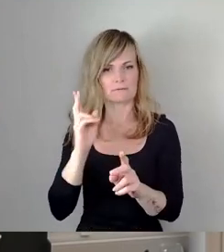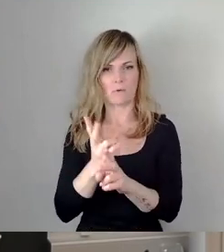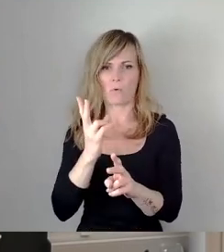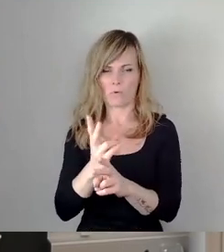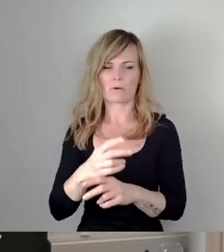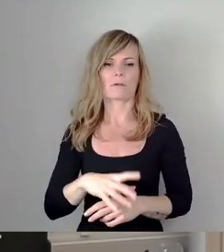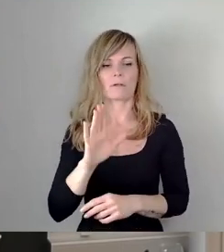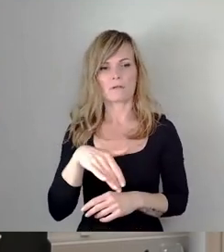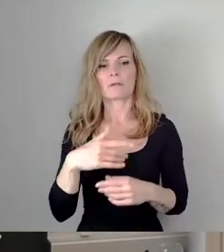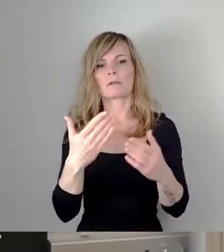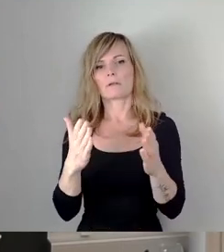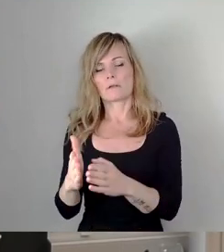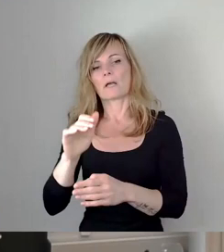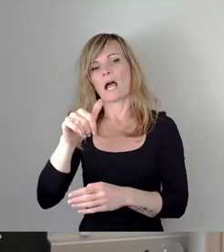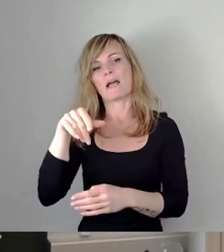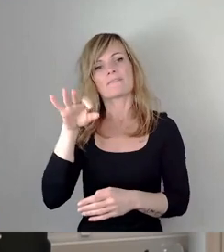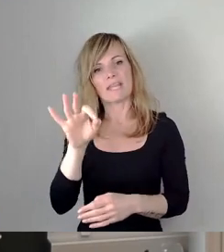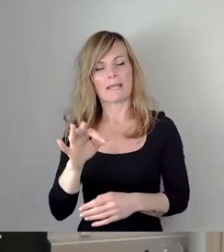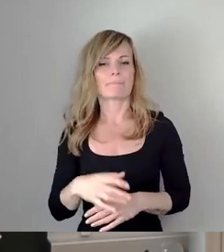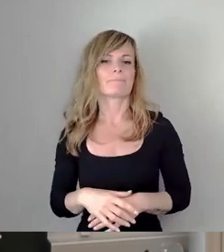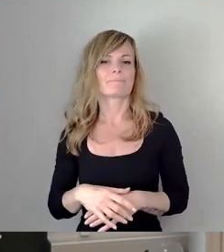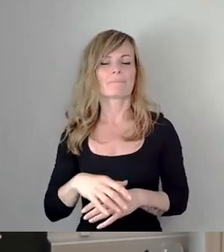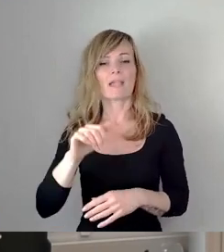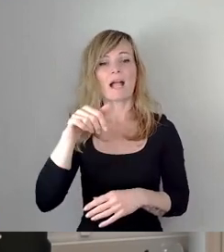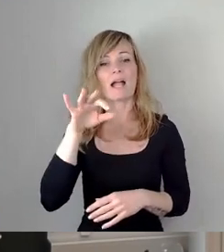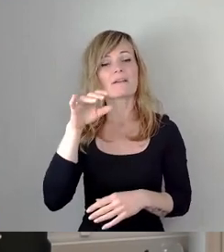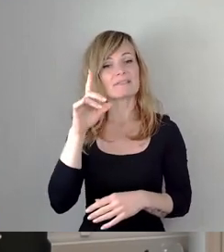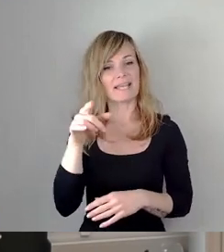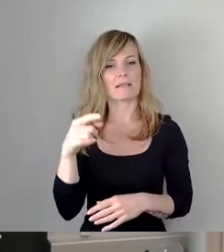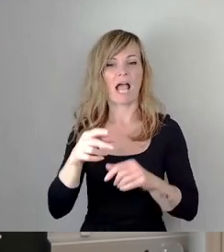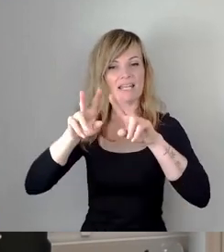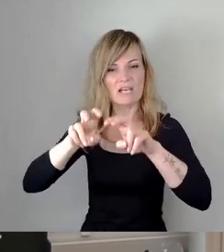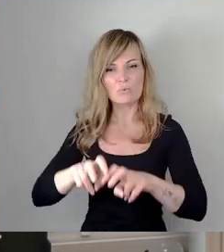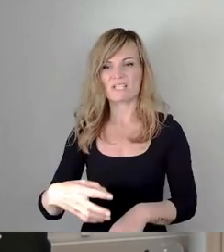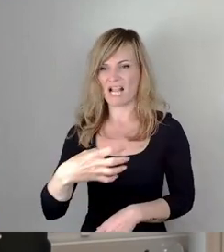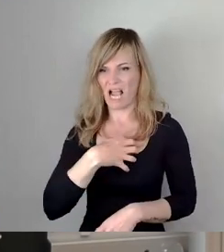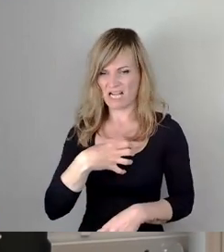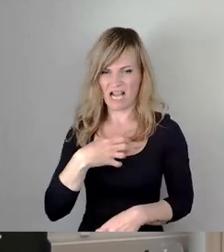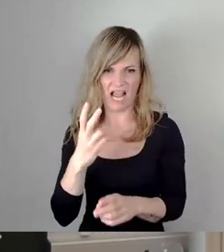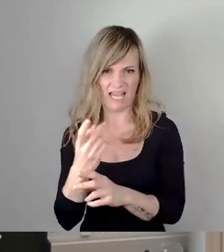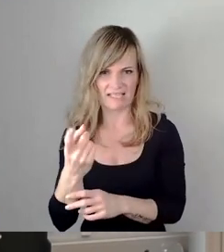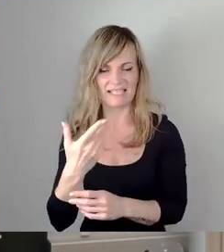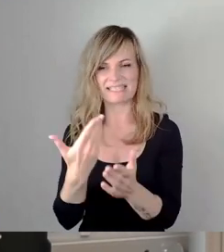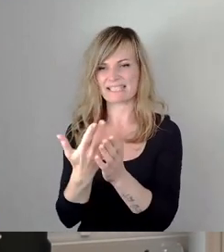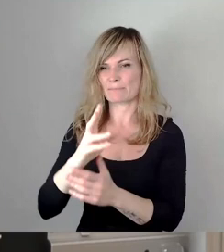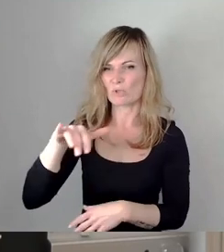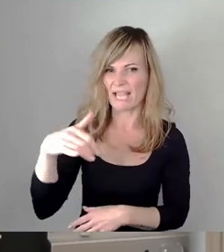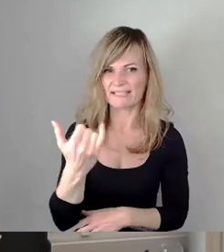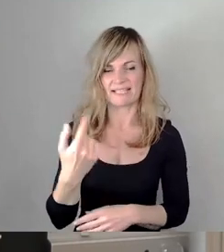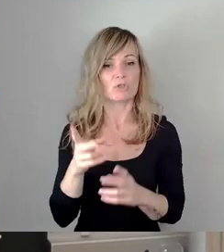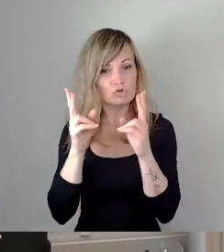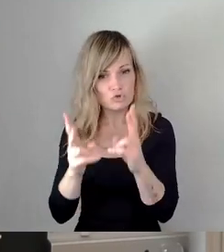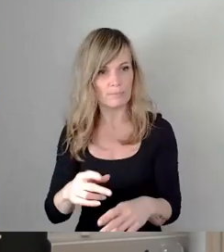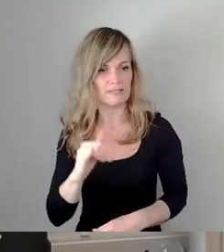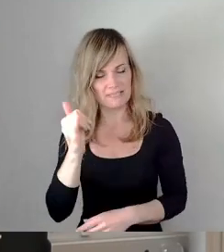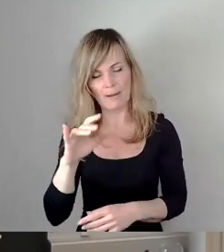zur AfD. Die Analyse der Krankheit des Projektes ist ja richtig, zumindest was